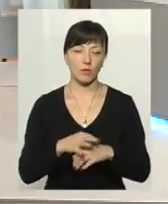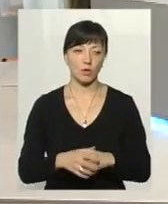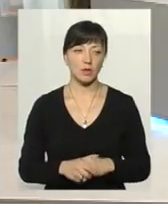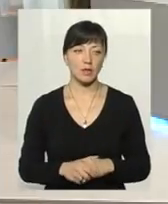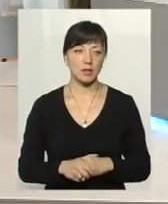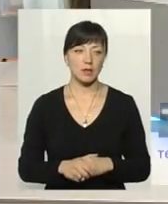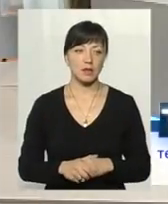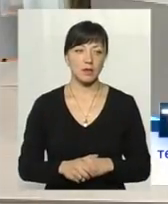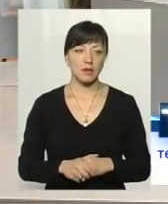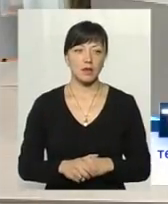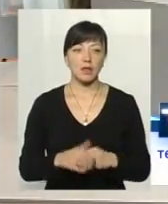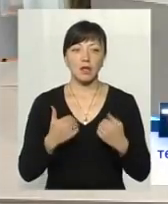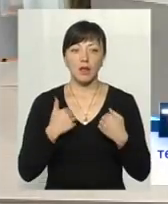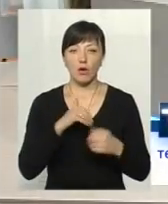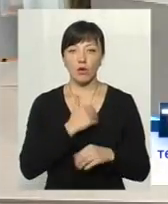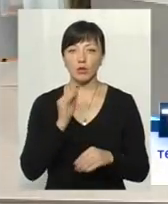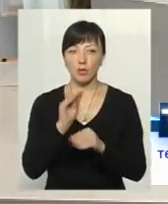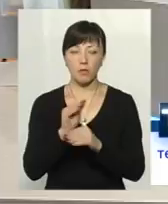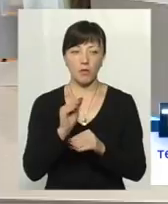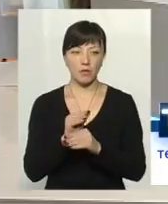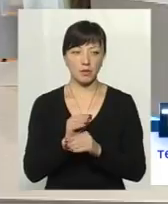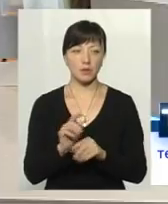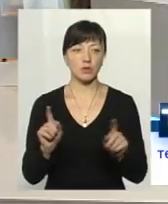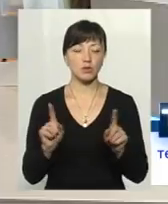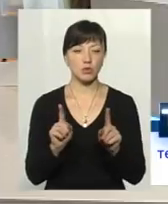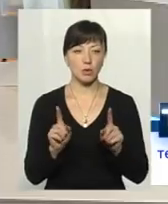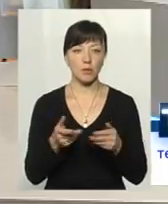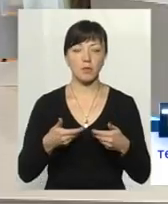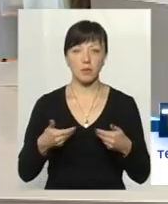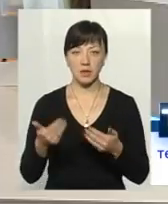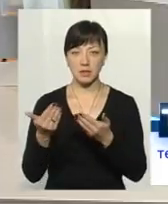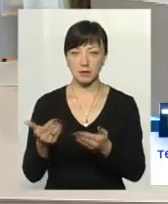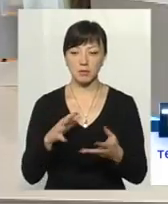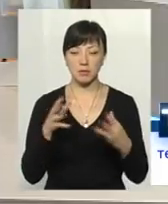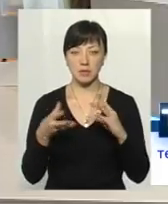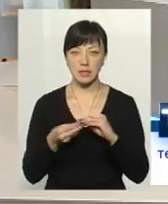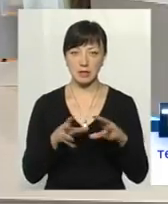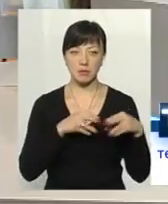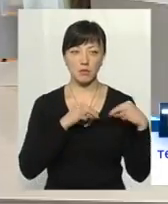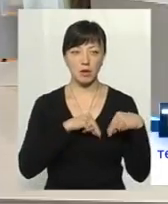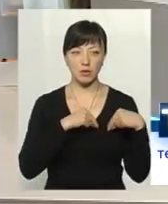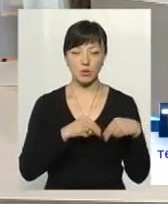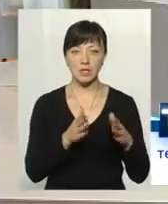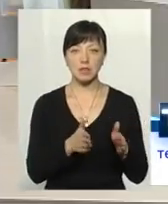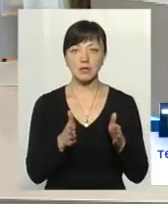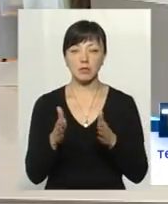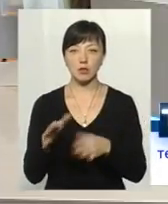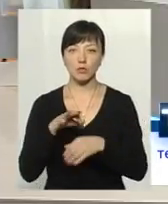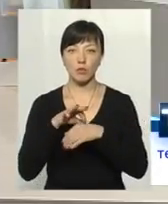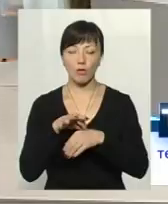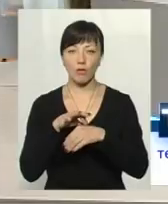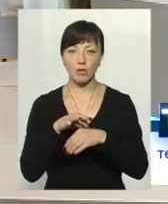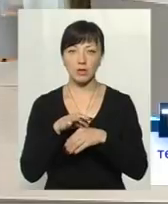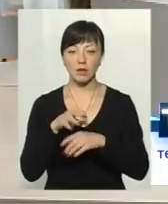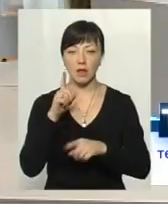Я своїх партнерів хочу доповнити так, що ми з ними дійсно плідно співпрацюємо. Ми систематично проводимо з ними